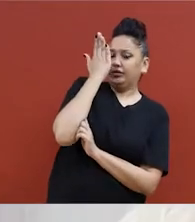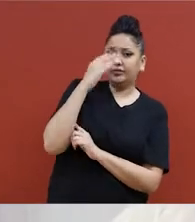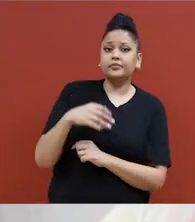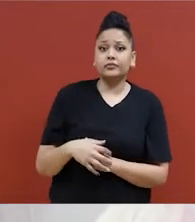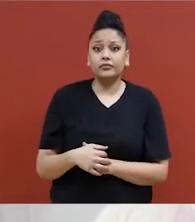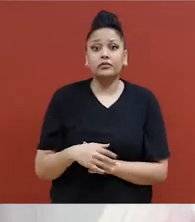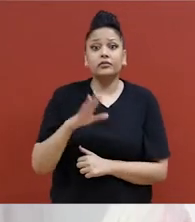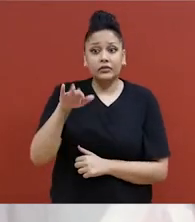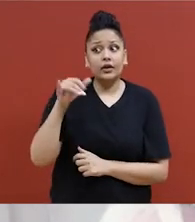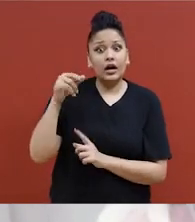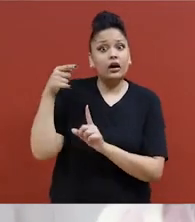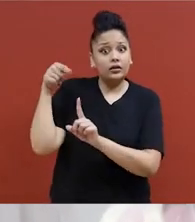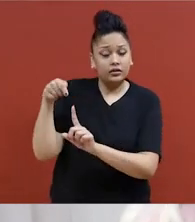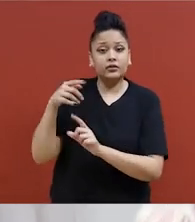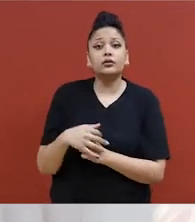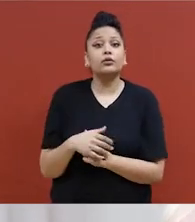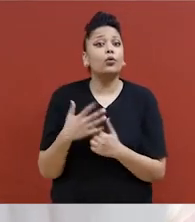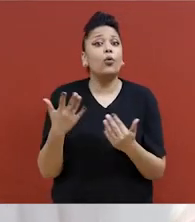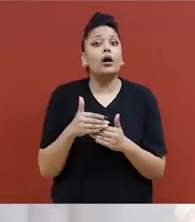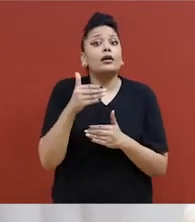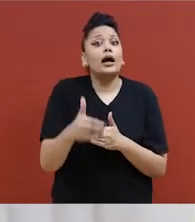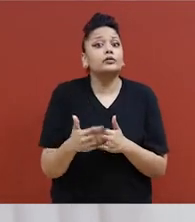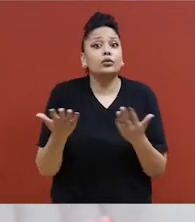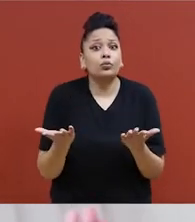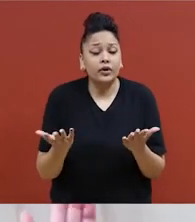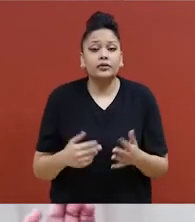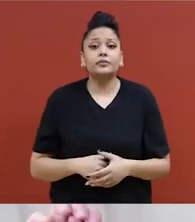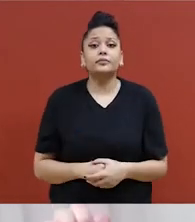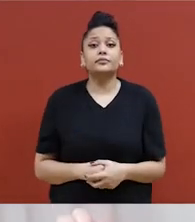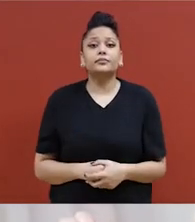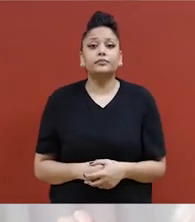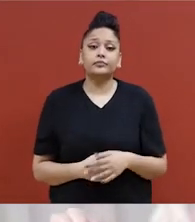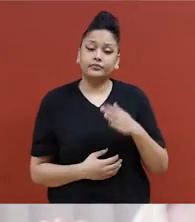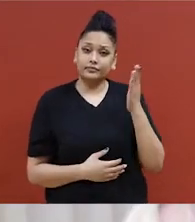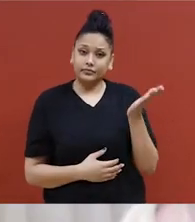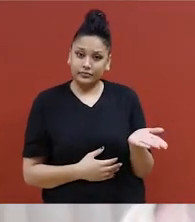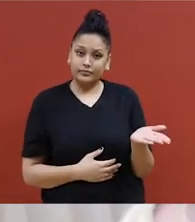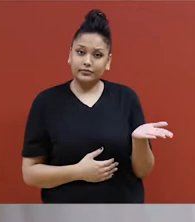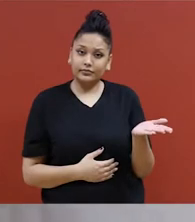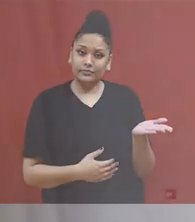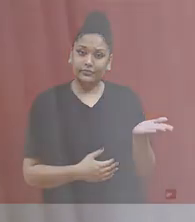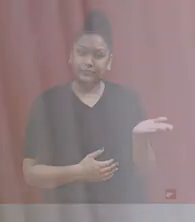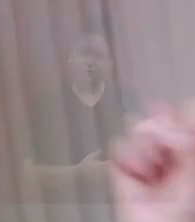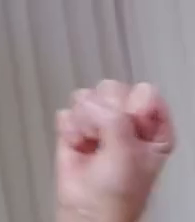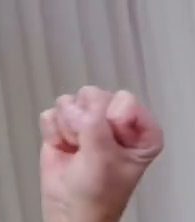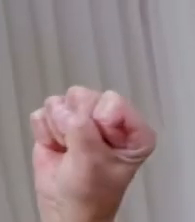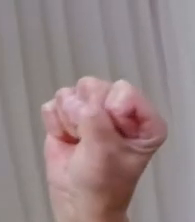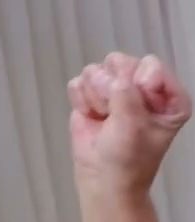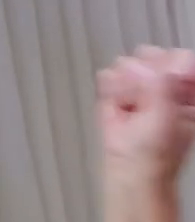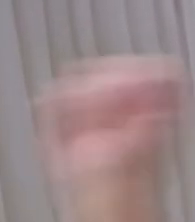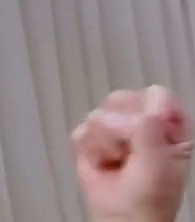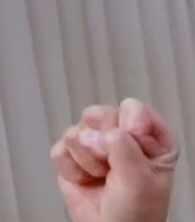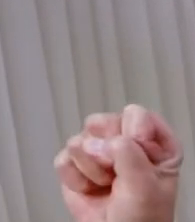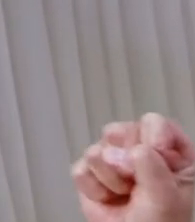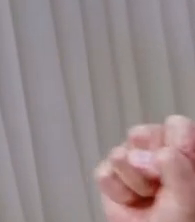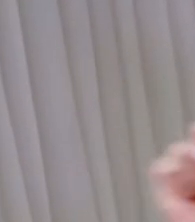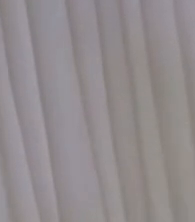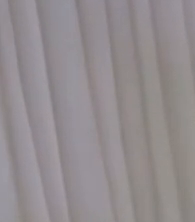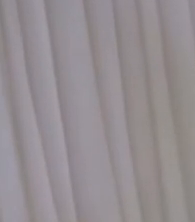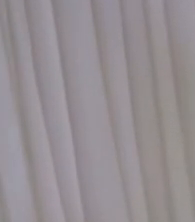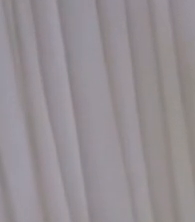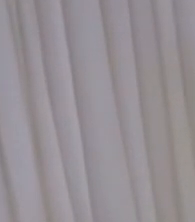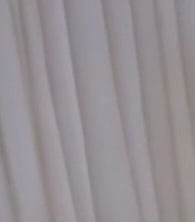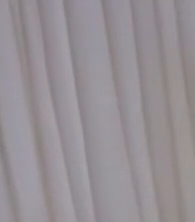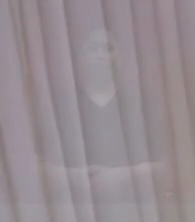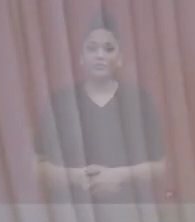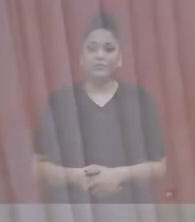Donc, voilà ce qu'on fait. On plie, plie, ferme, serre très fort, comme si on